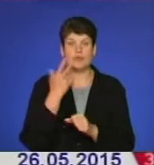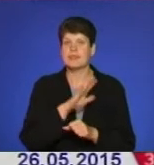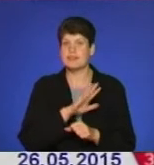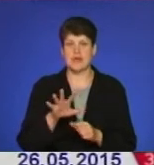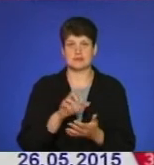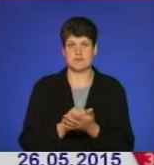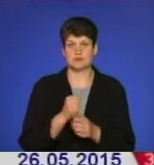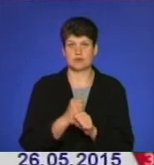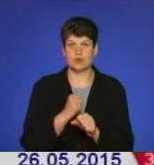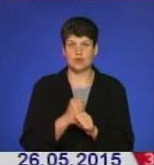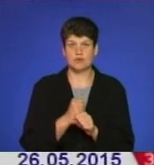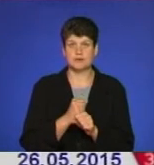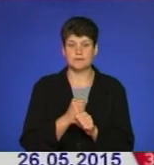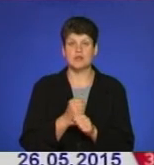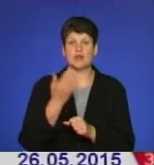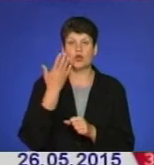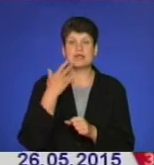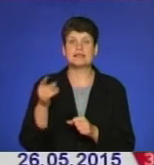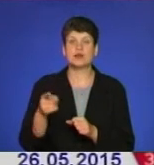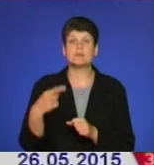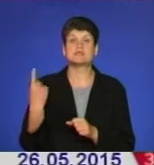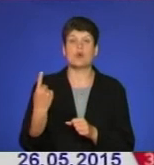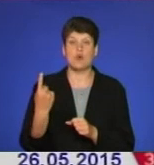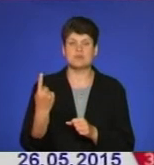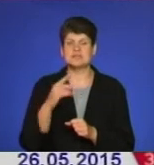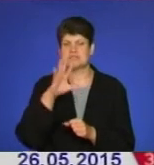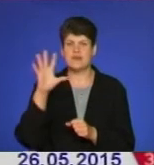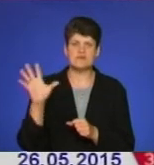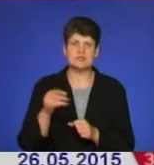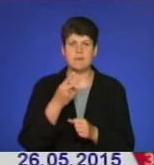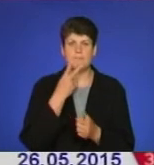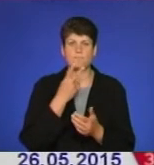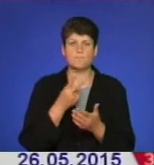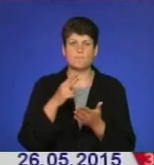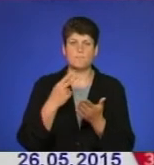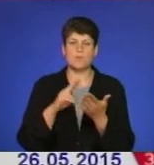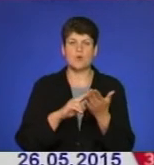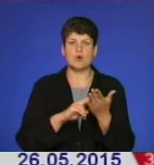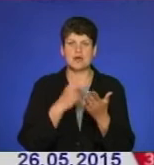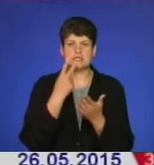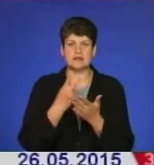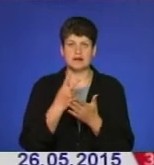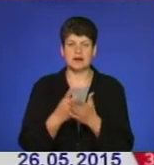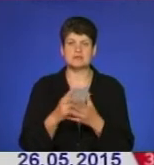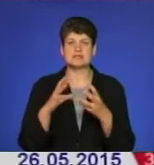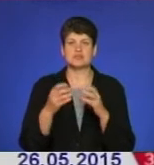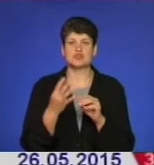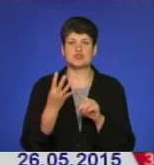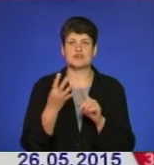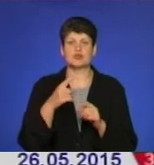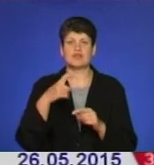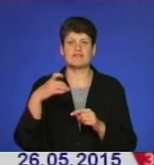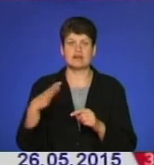роботою. І коли Тернопільська область за всіма показниками, за підсумками четвертої хвилі мобілізації,